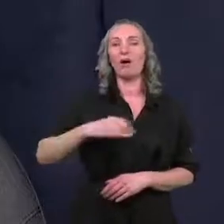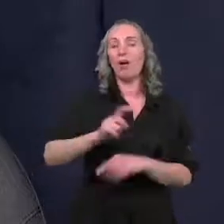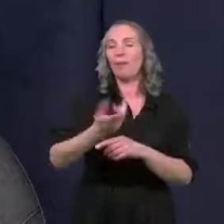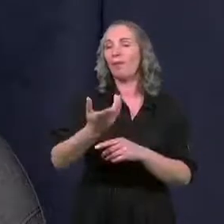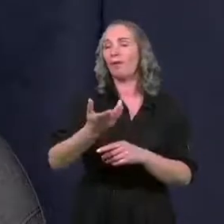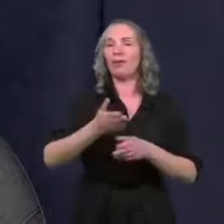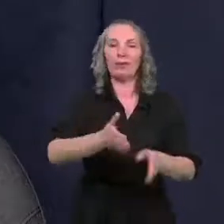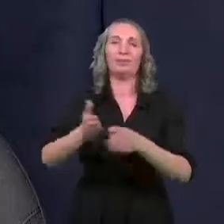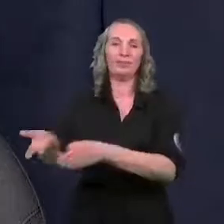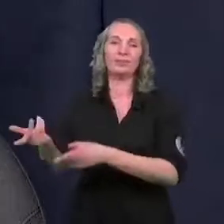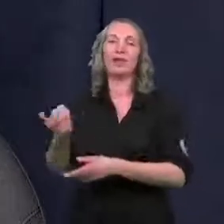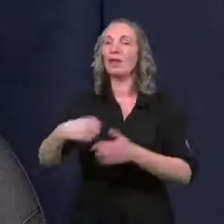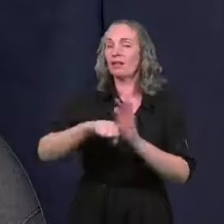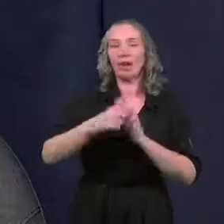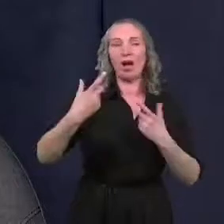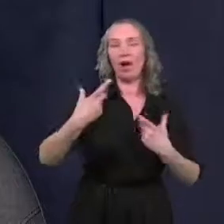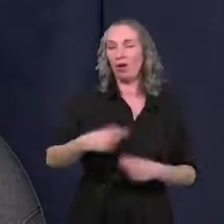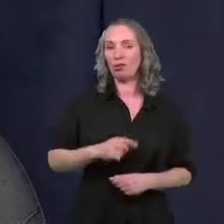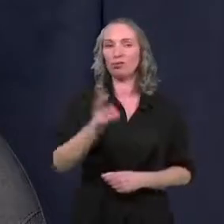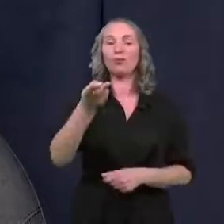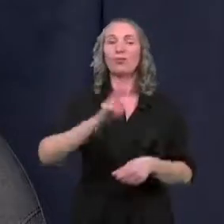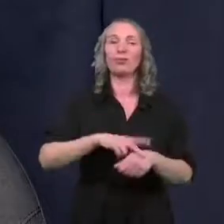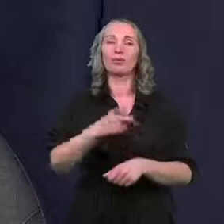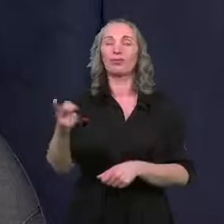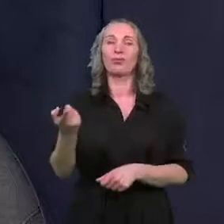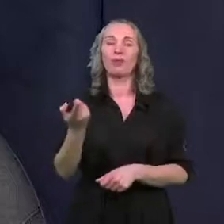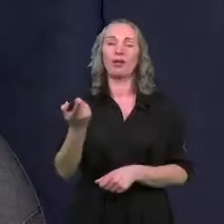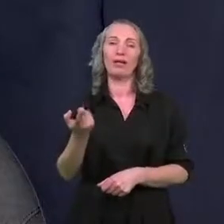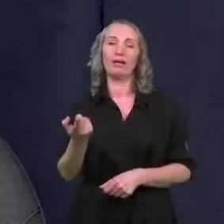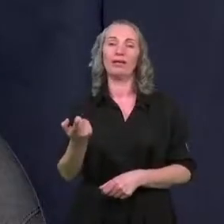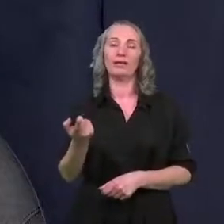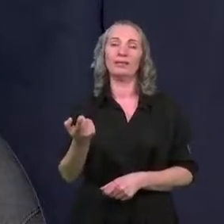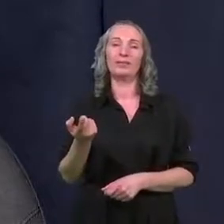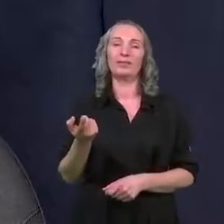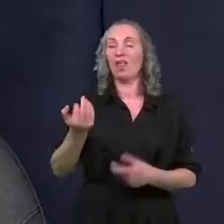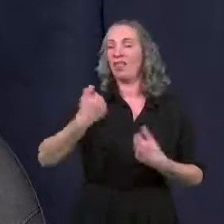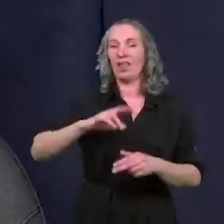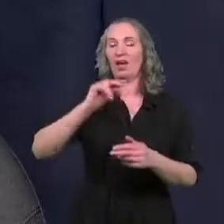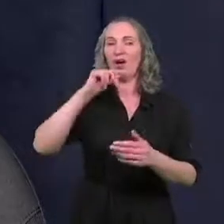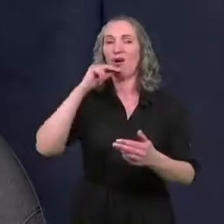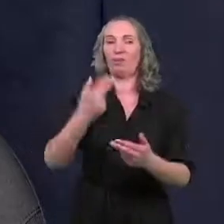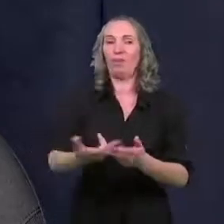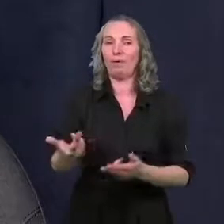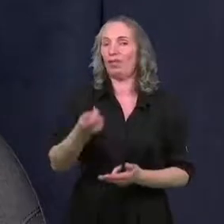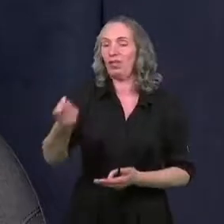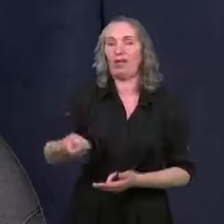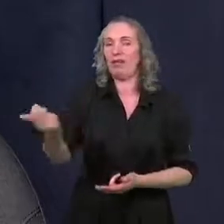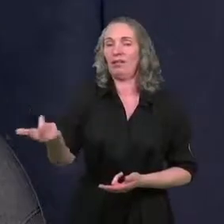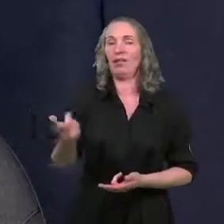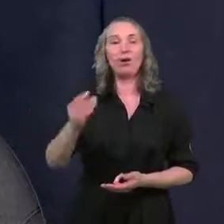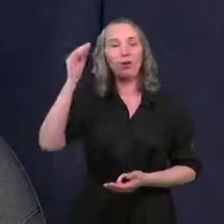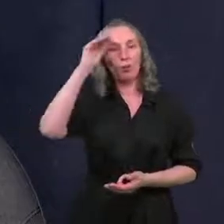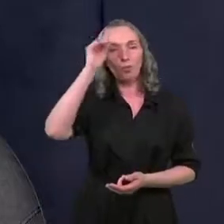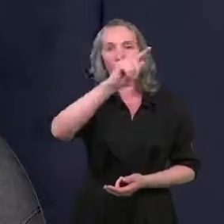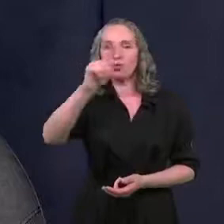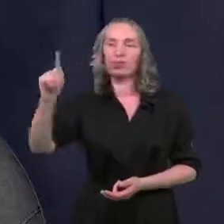formule, dla osób, które po prostu są krótko rzecz ujmując nieodpowiedzialne, bo uczmy